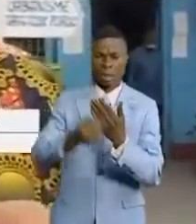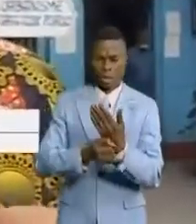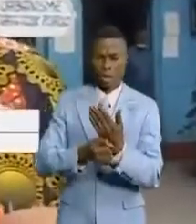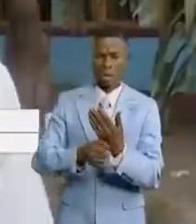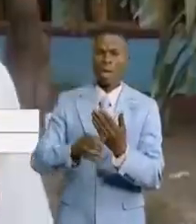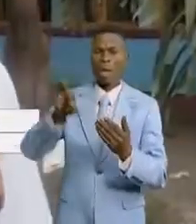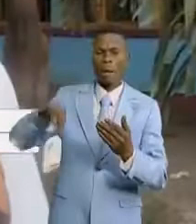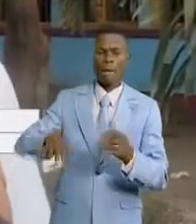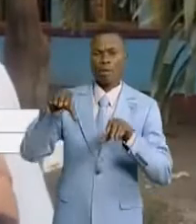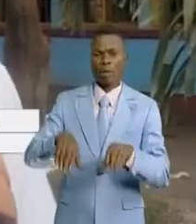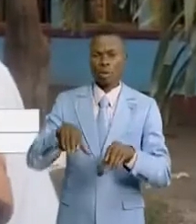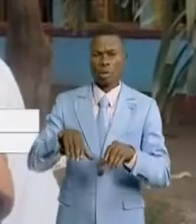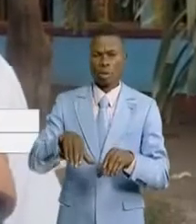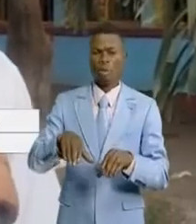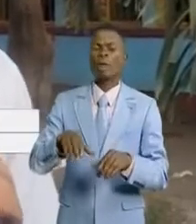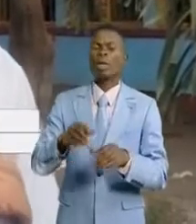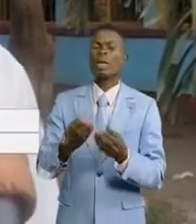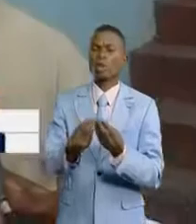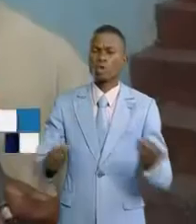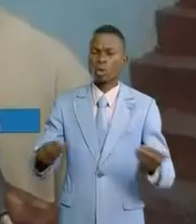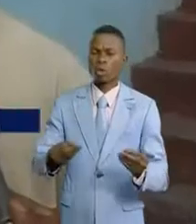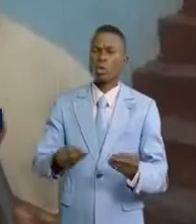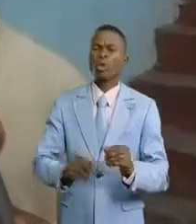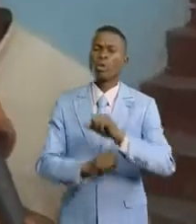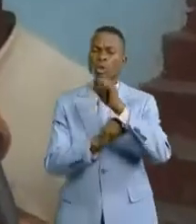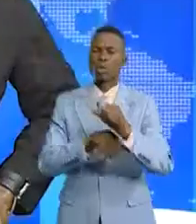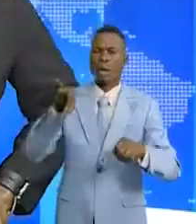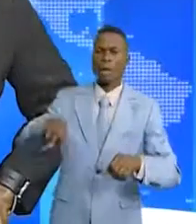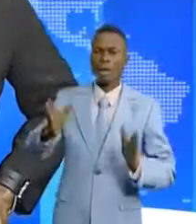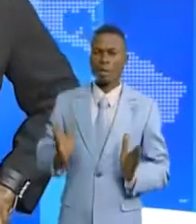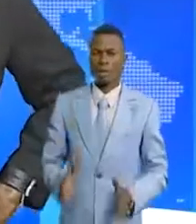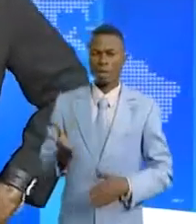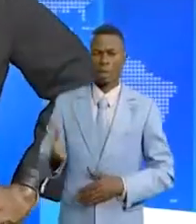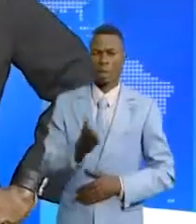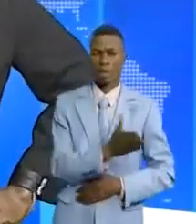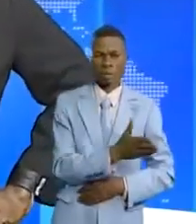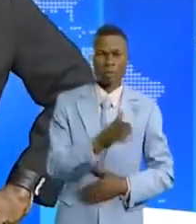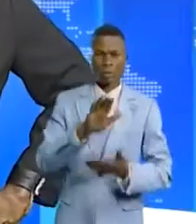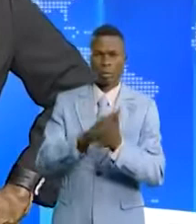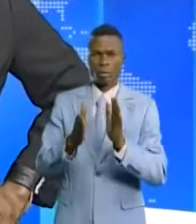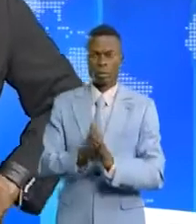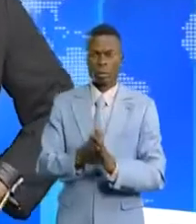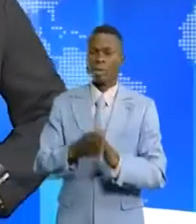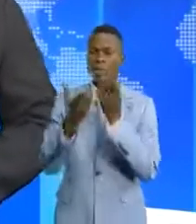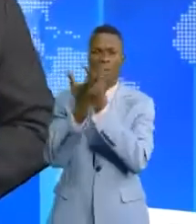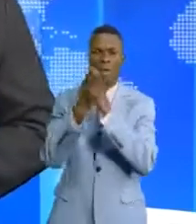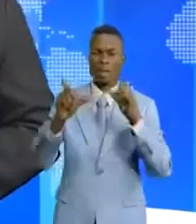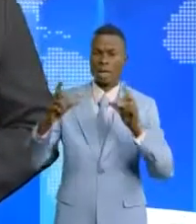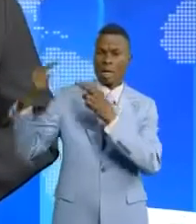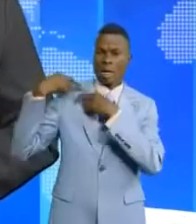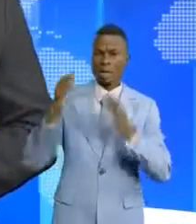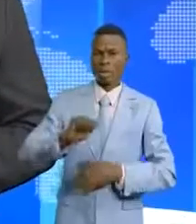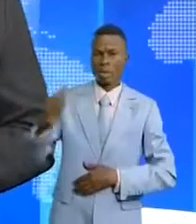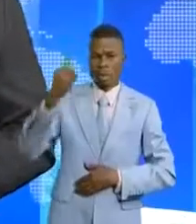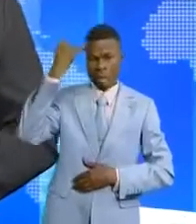dont les acquis sont à pérenniser par les bénéficiaires. Dévenue autonome, c'est une dimension qui prend